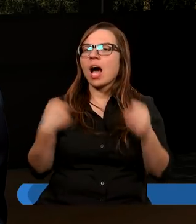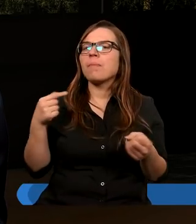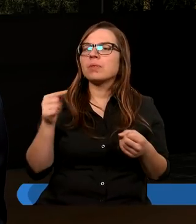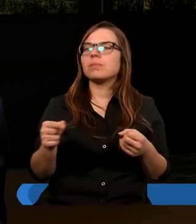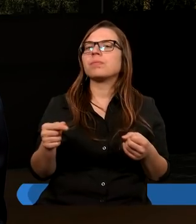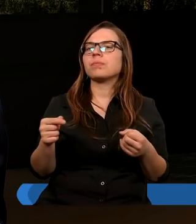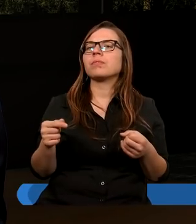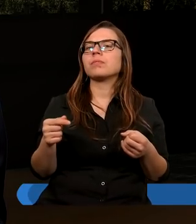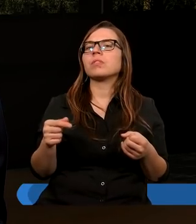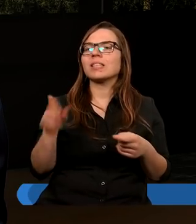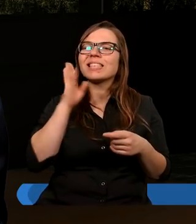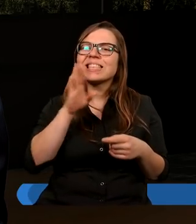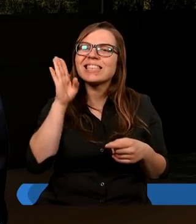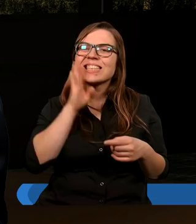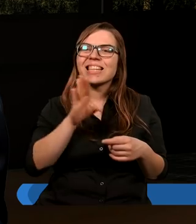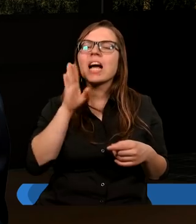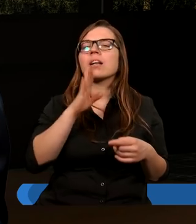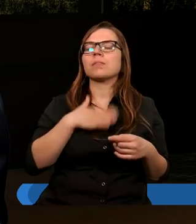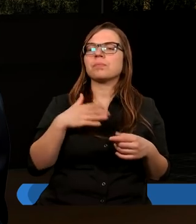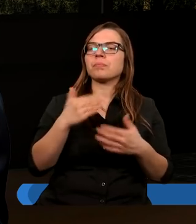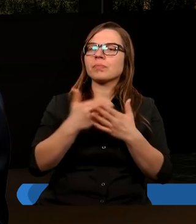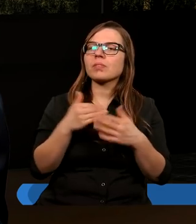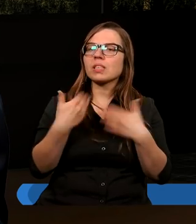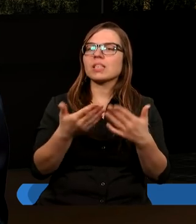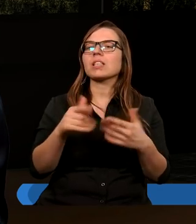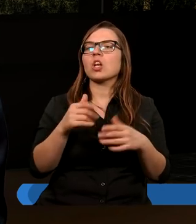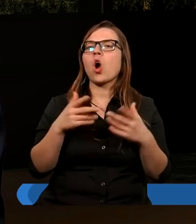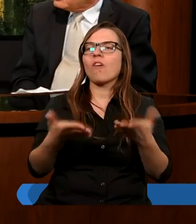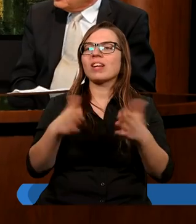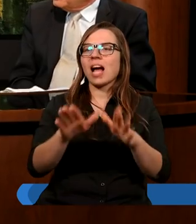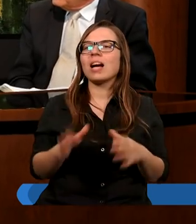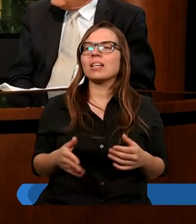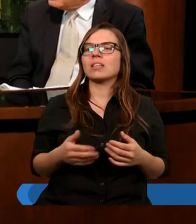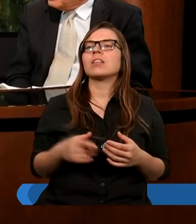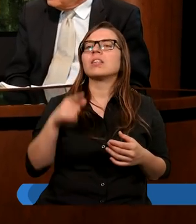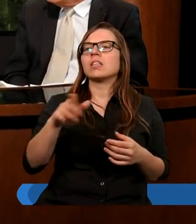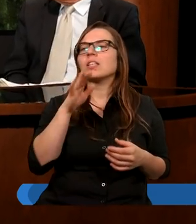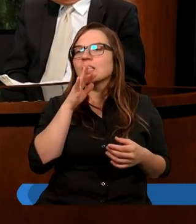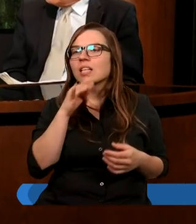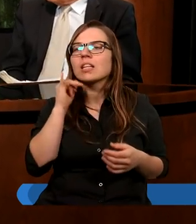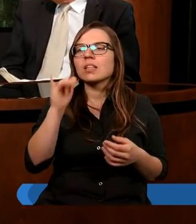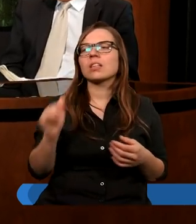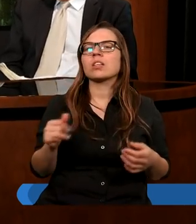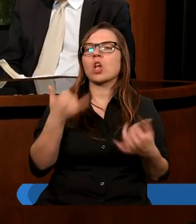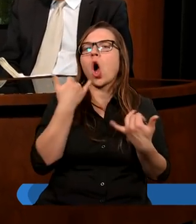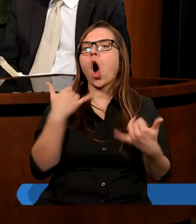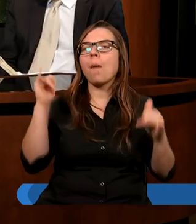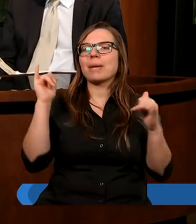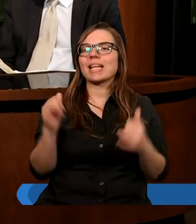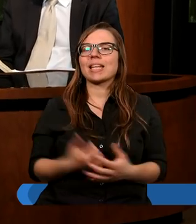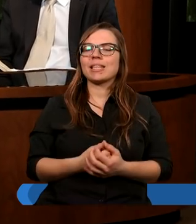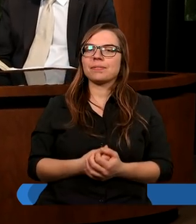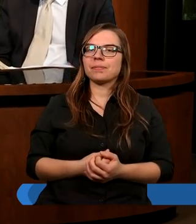tak samo mają składać ofiary, czyli Izrael i obcy,